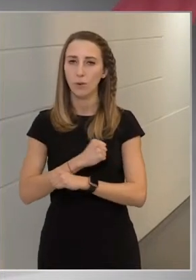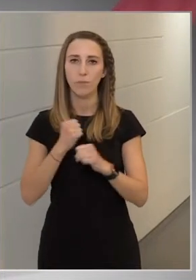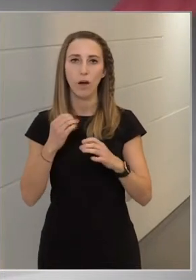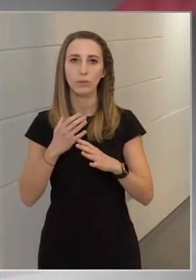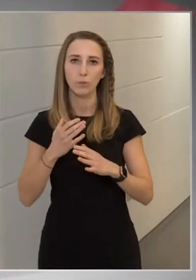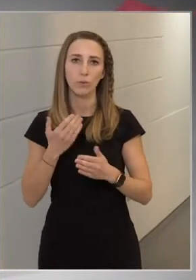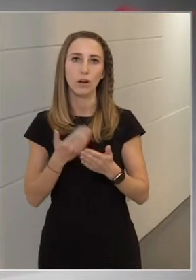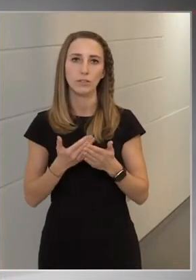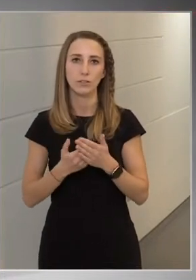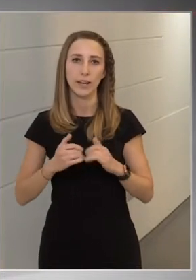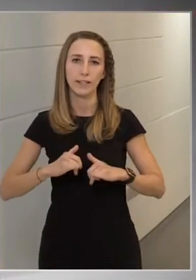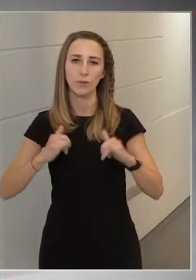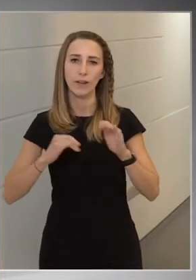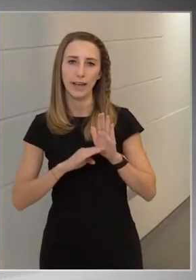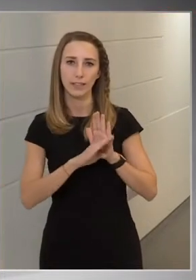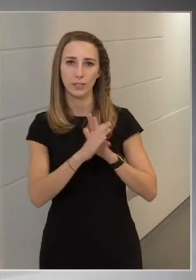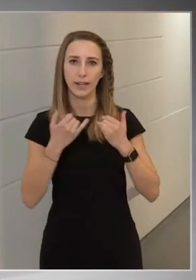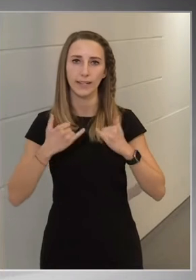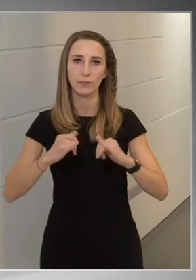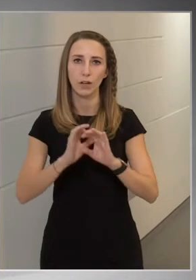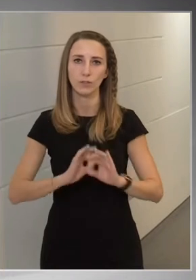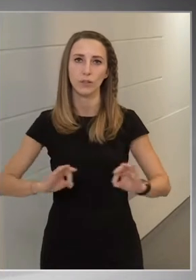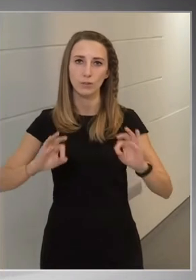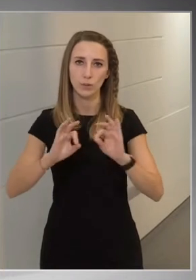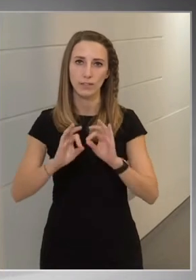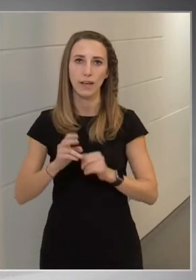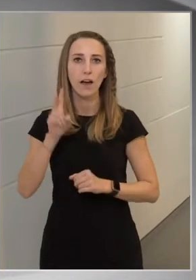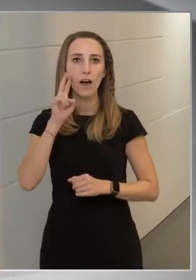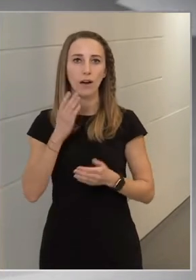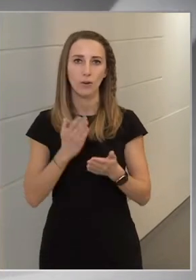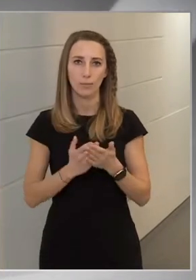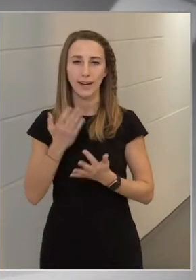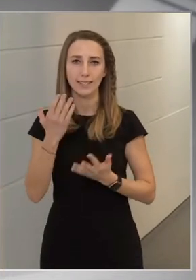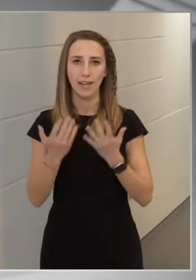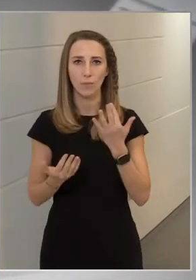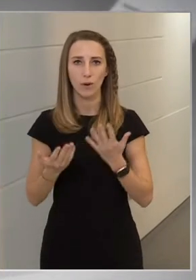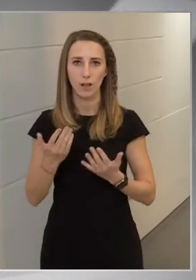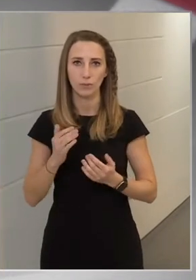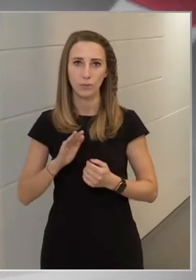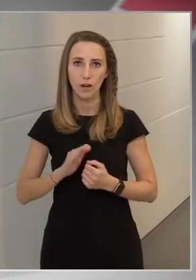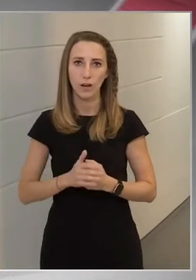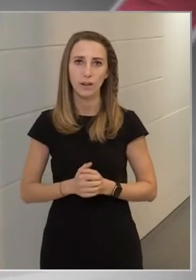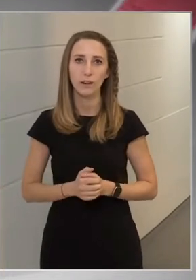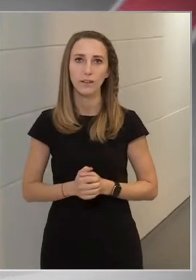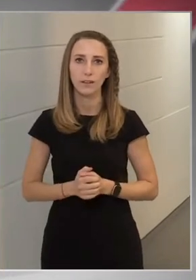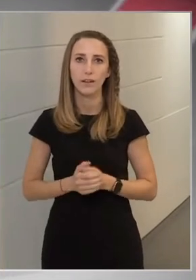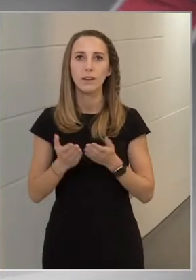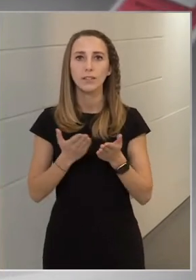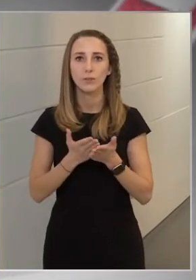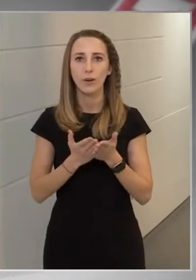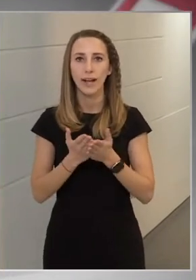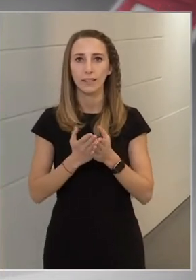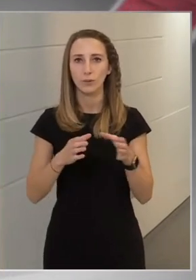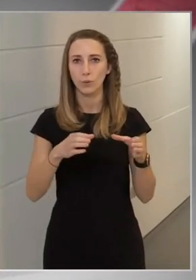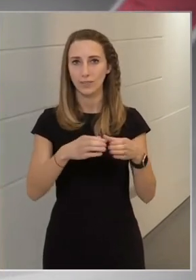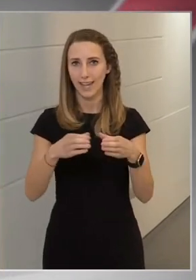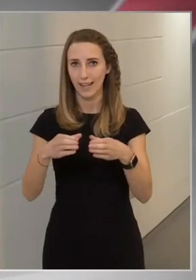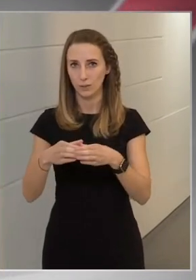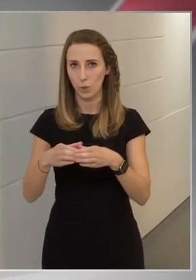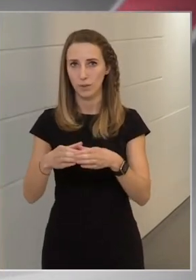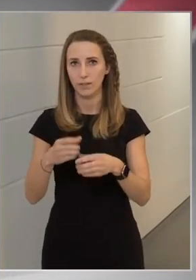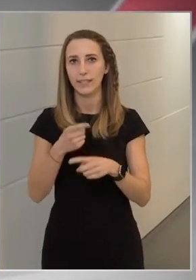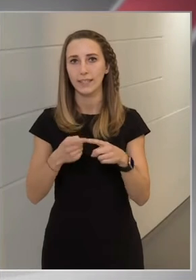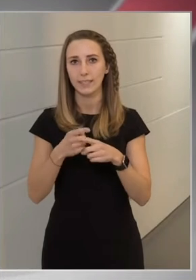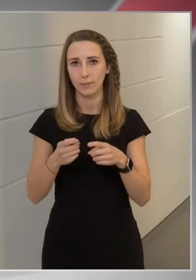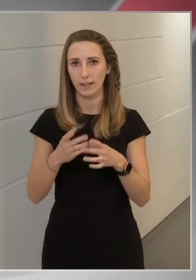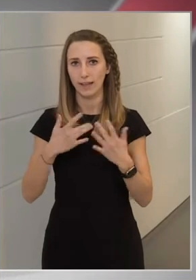gazdasági növekedésnek indulhasson az ország, akkor már számíthatunk arra, hogy a szolgáltató szektor is a részben